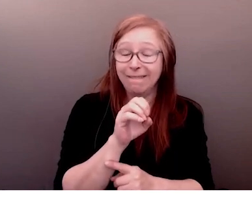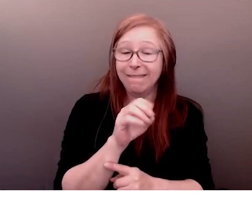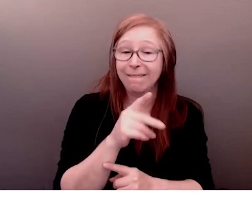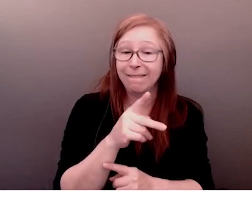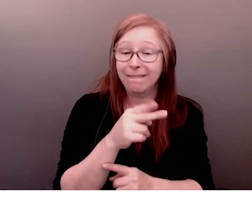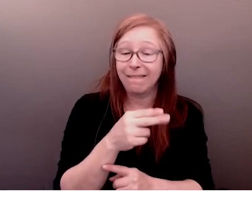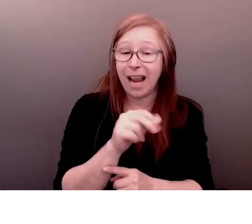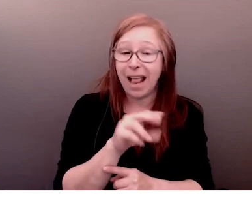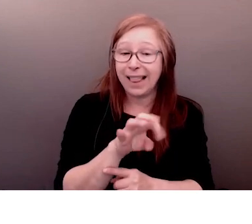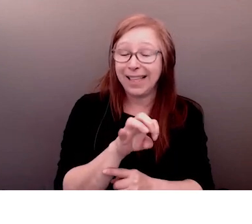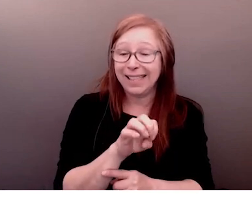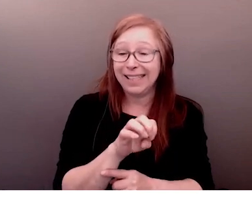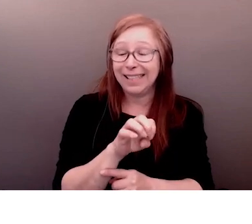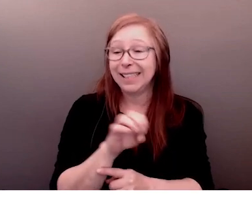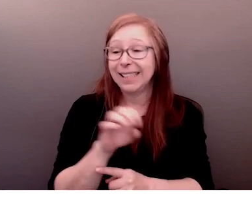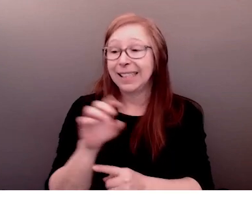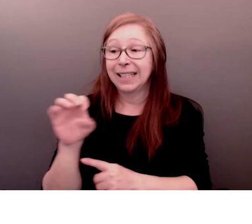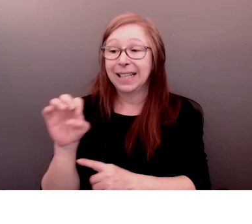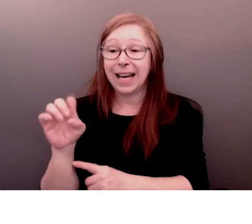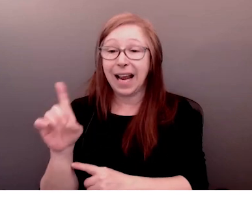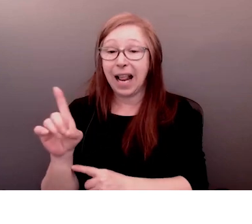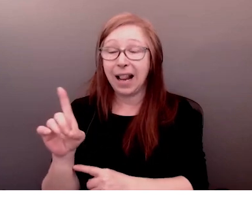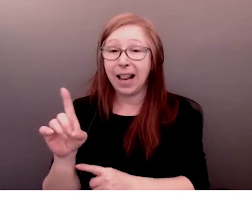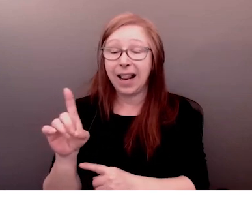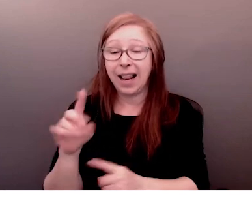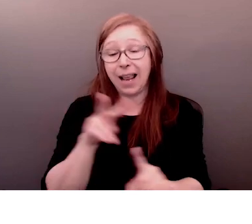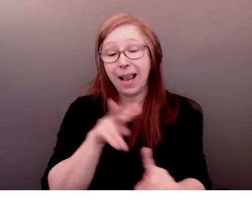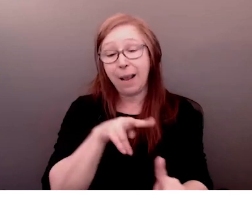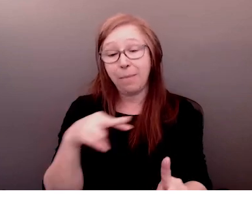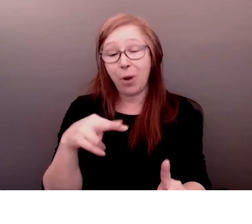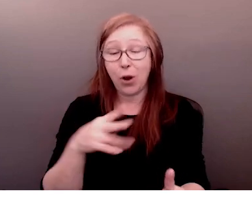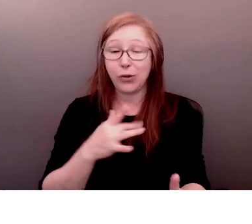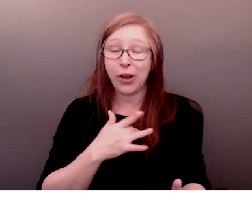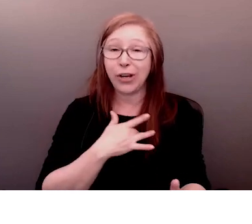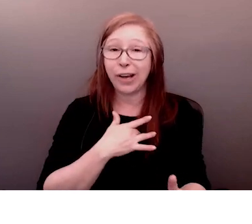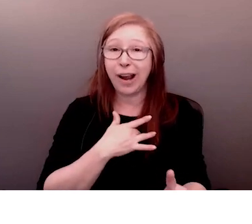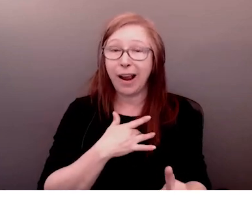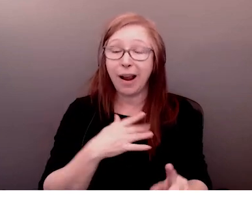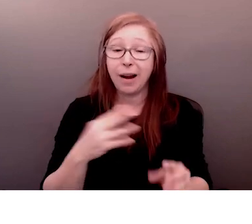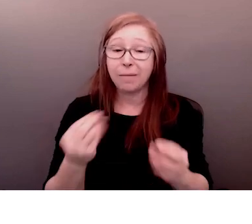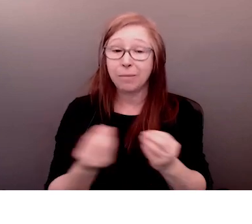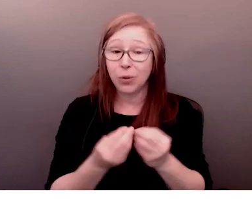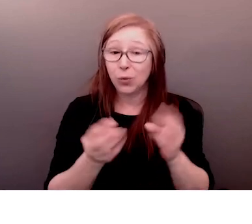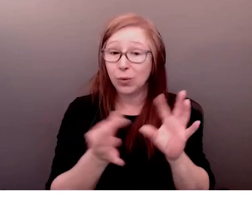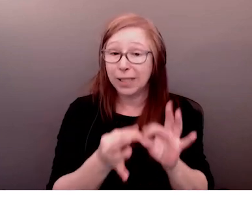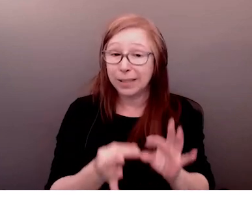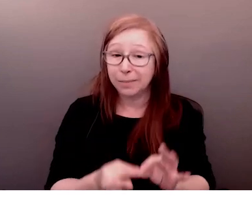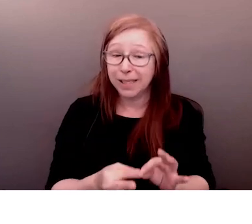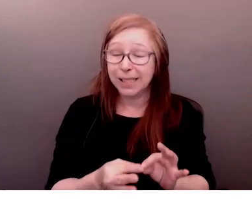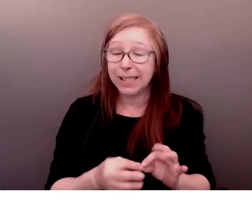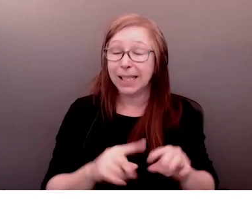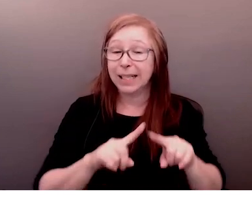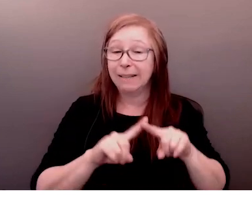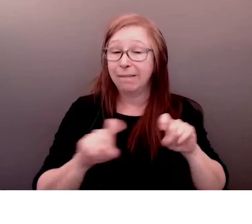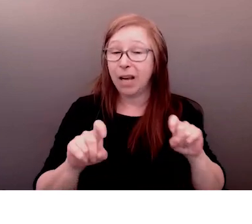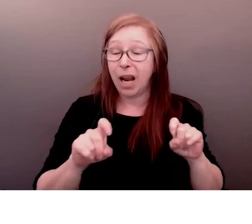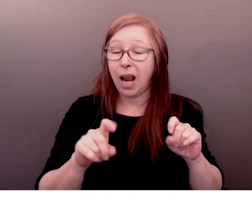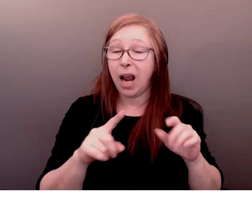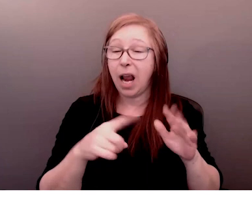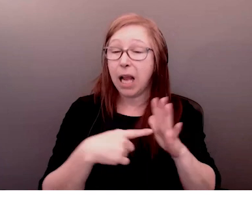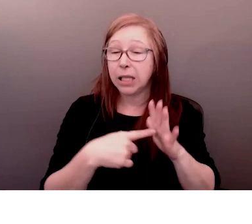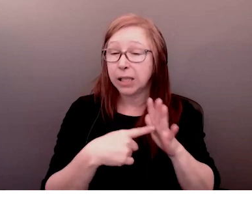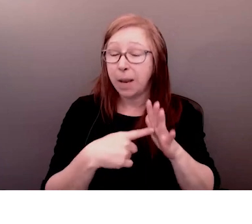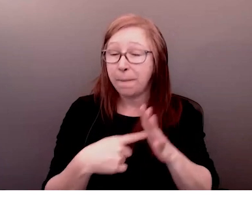cette séance et si vous partagez ces leçons de manière publique on aimerait que vous citiez ce sujet ce qui ne